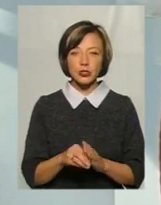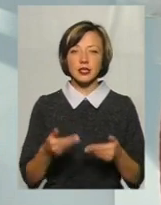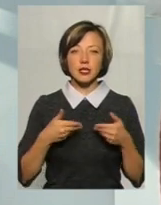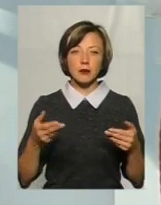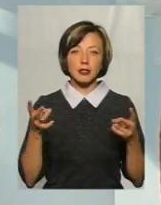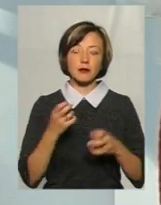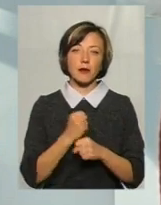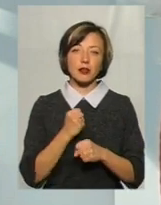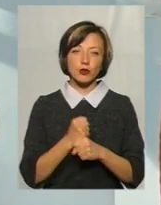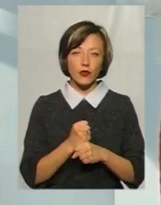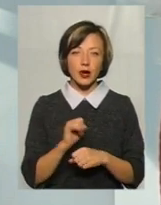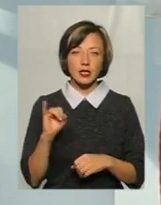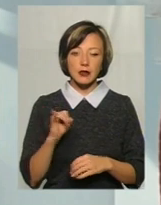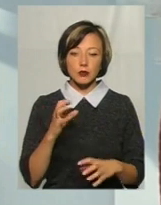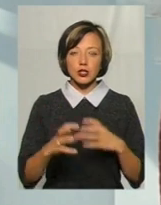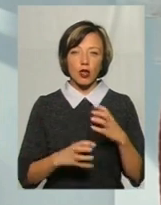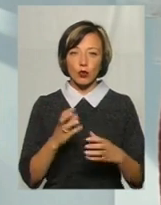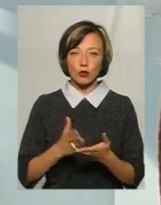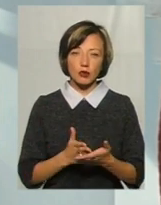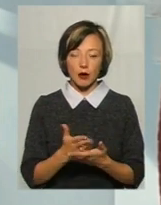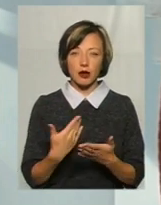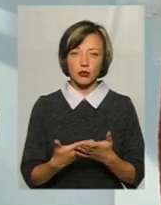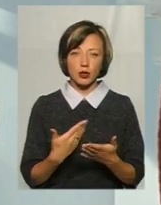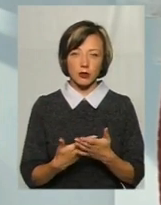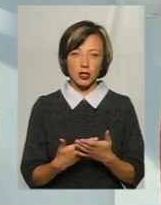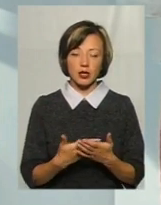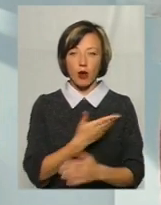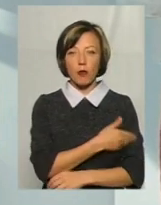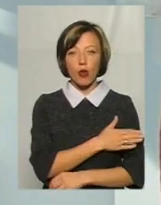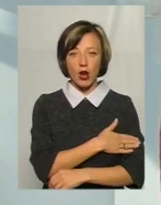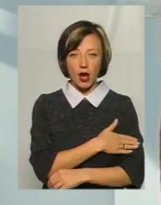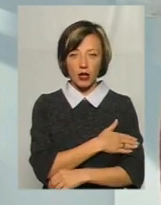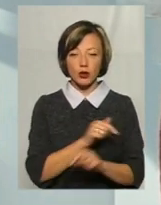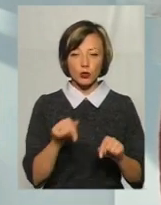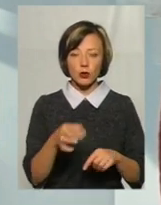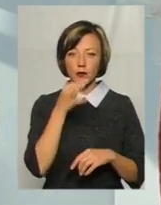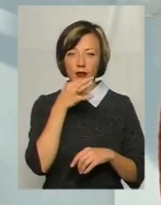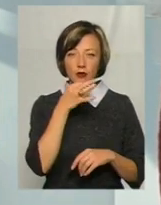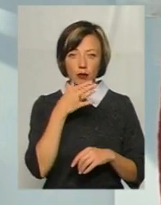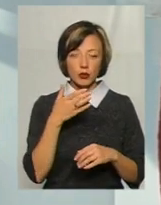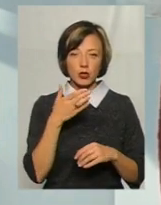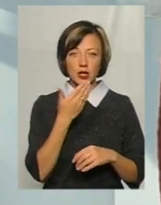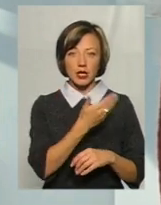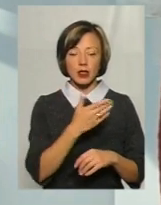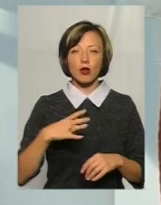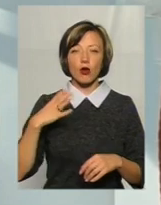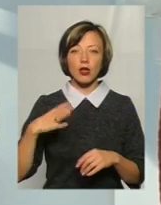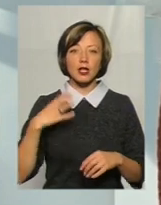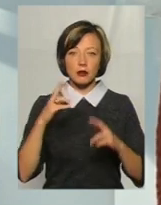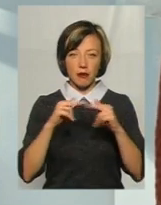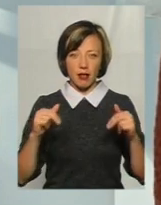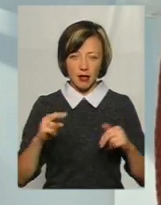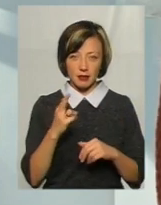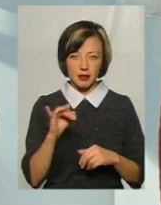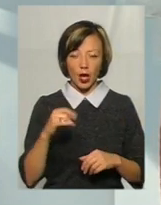в міжнародному напрямку. Наприклад, поляків тут приваблюють їхні колишні палаци, так.